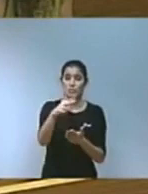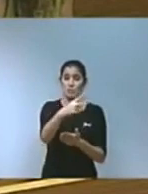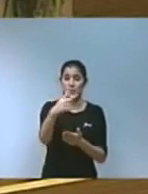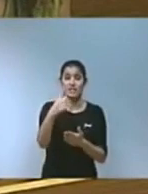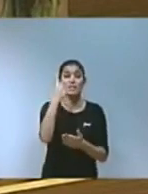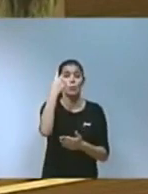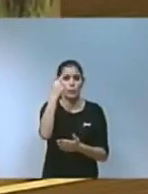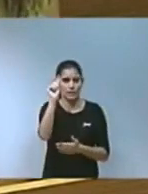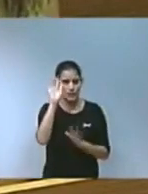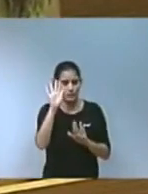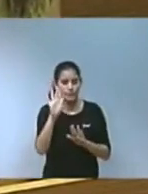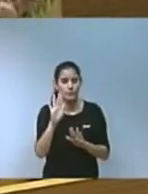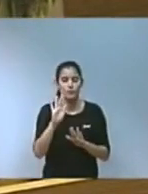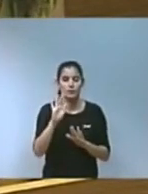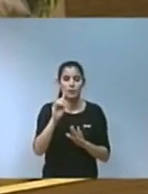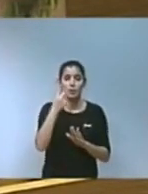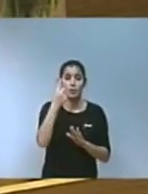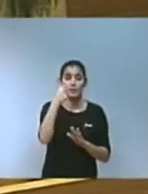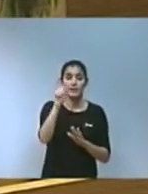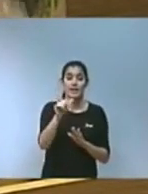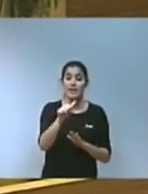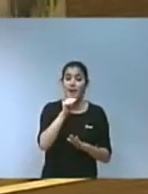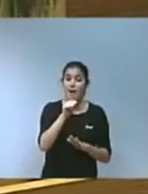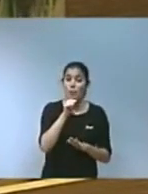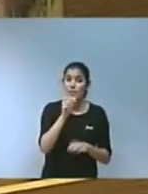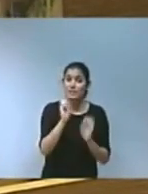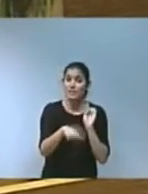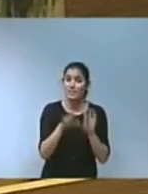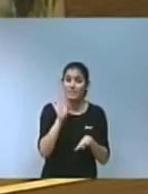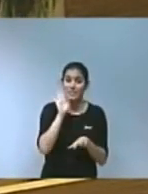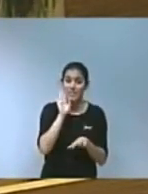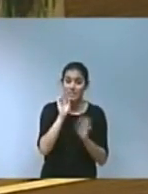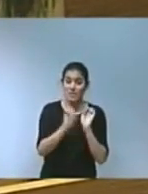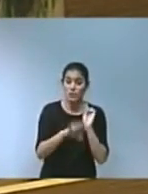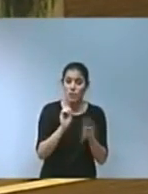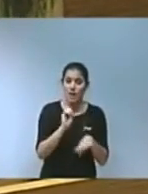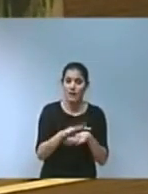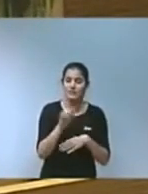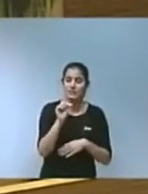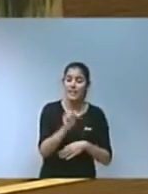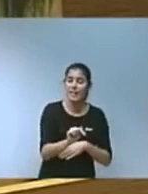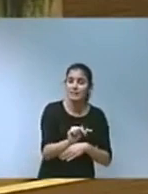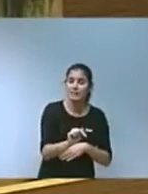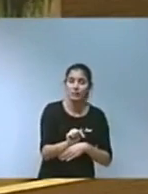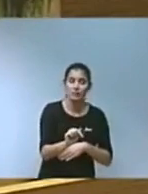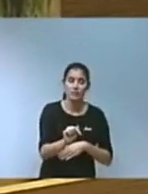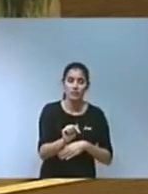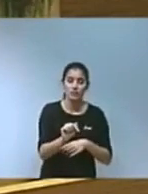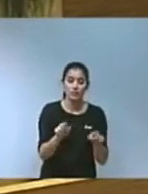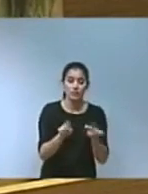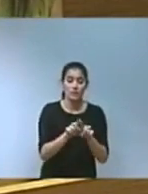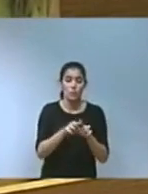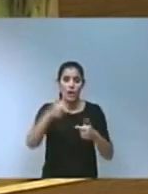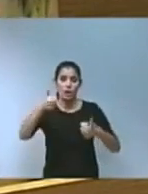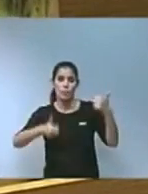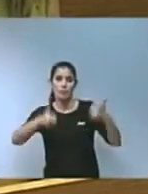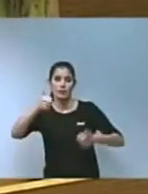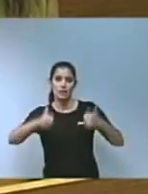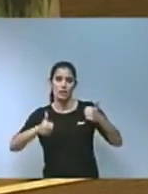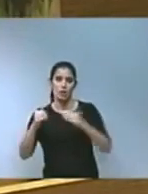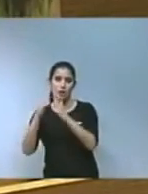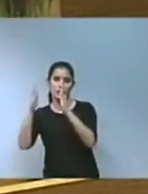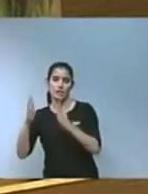on el tractament d'aigües residuals no siga competidor de la gestió de residus domèstics per les mateixes